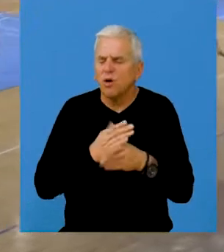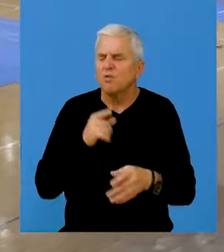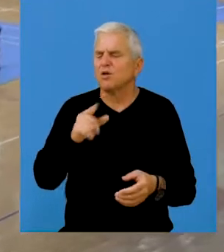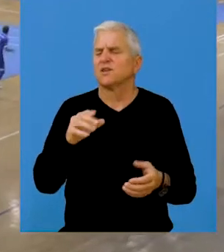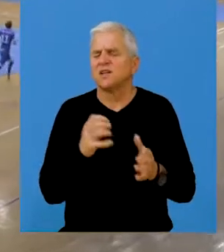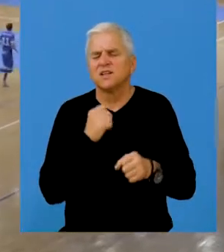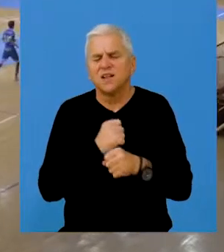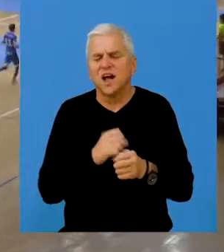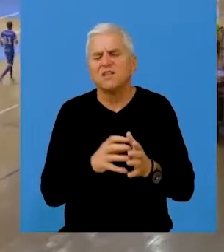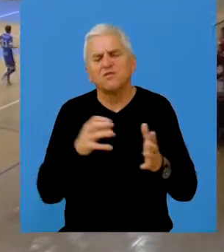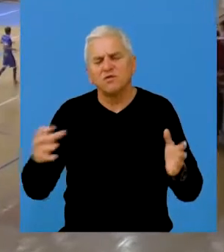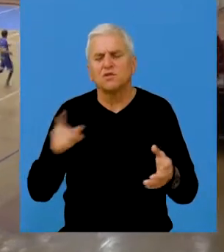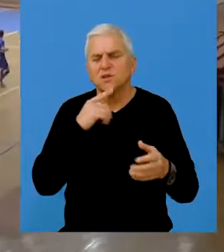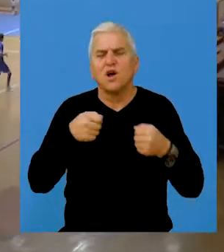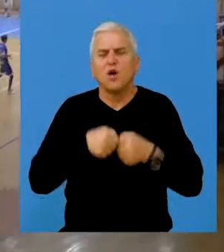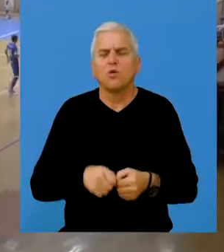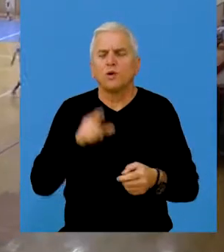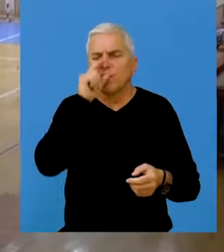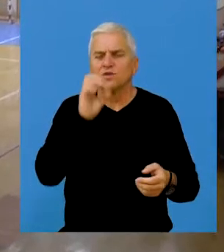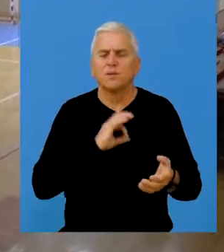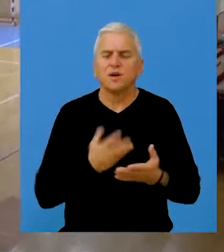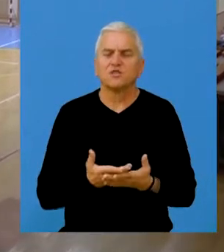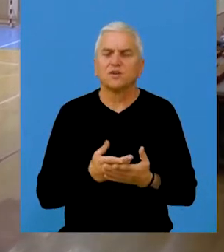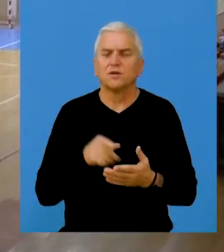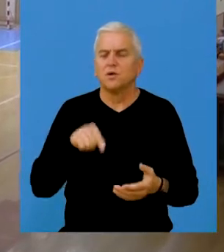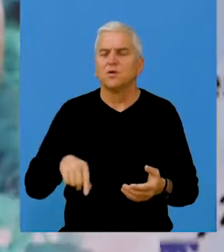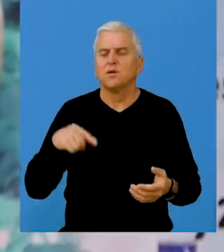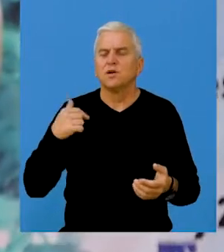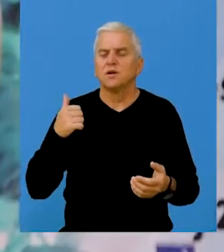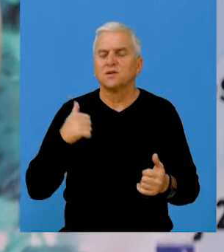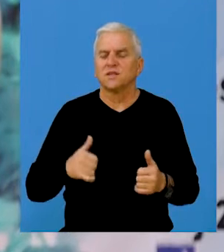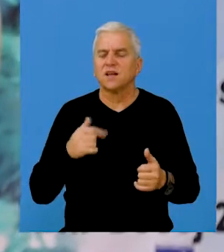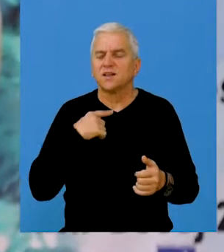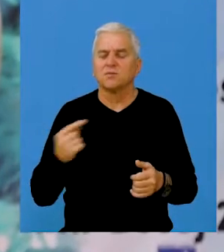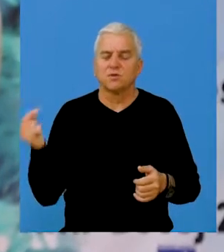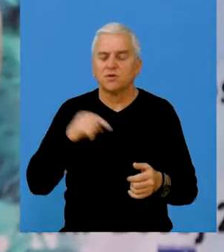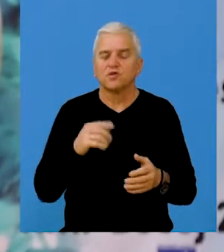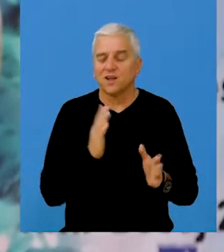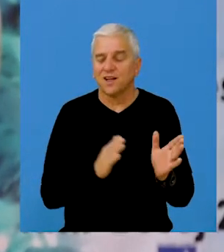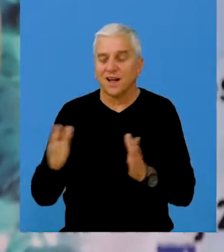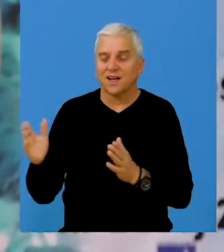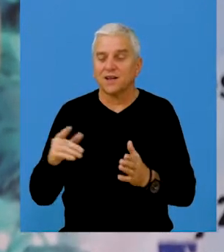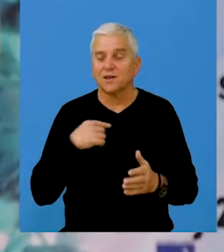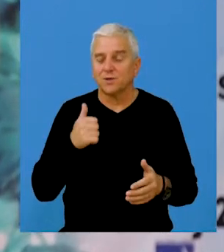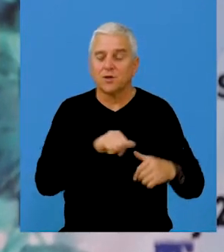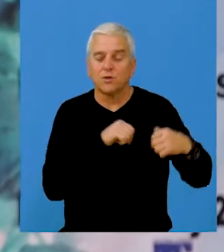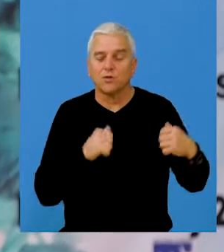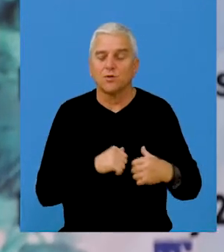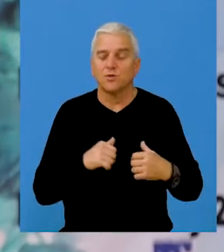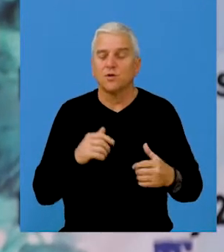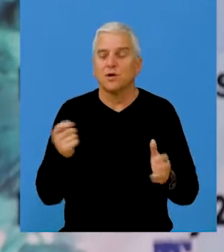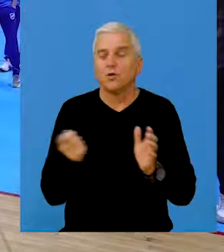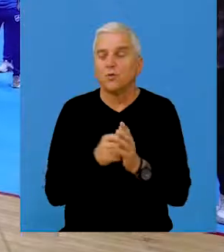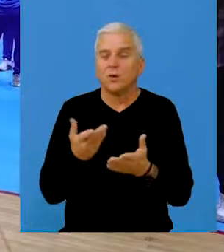ulaže i potpomaže rad i funkcionisanje klubova u opštini Bečeji. Okuto smo mi stigli na red i jednom